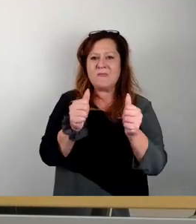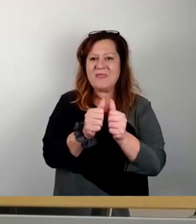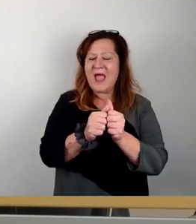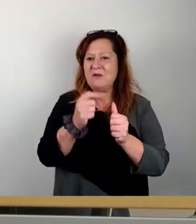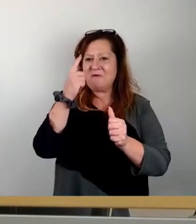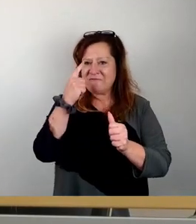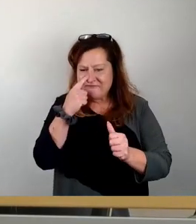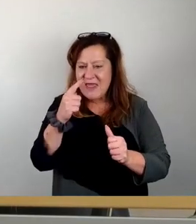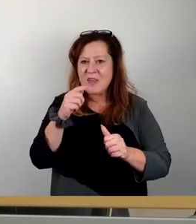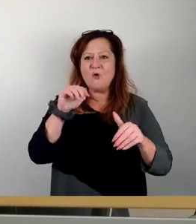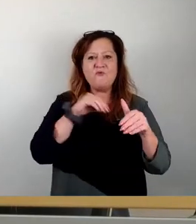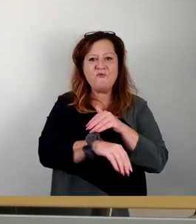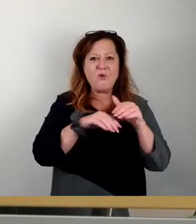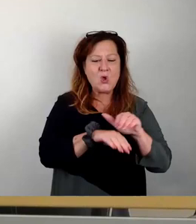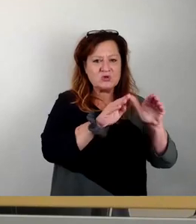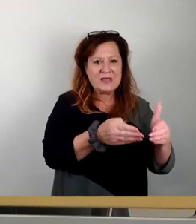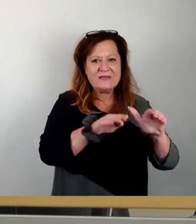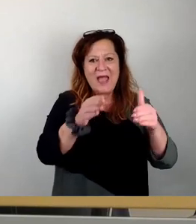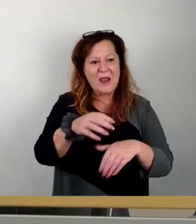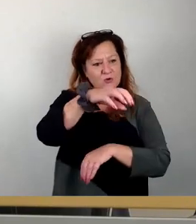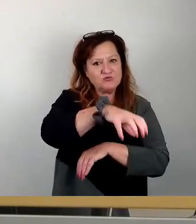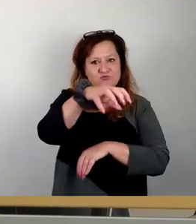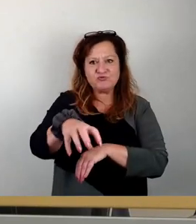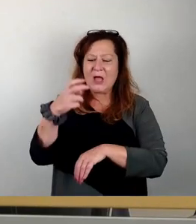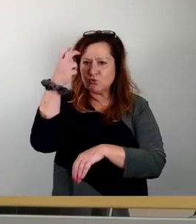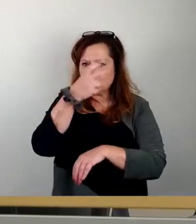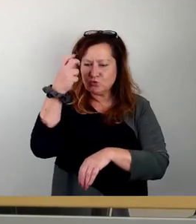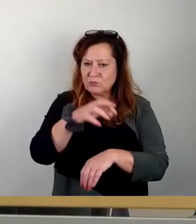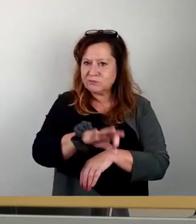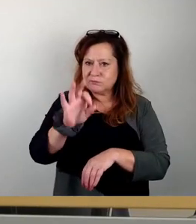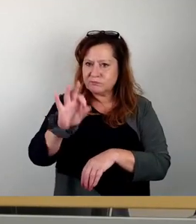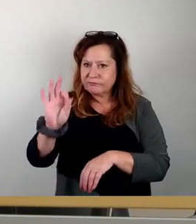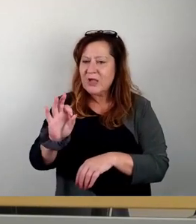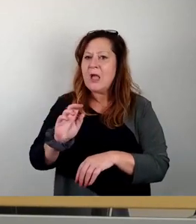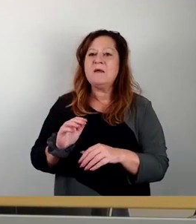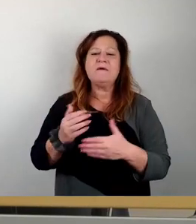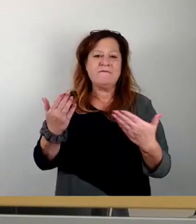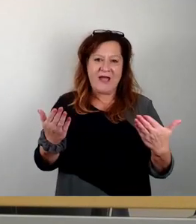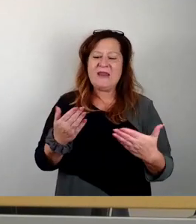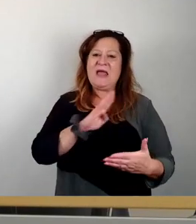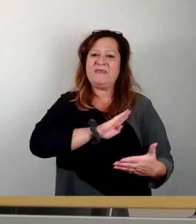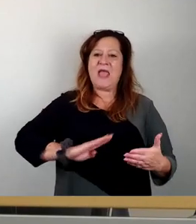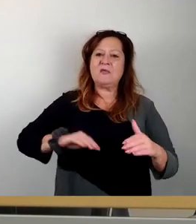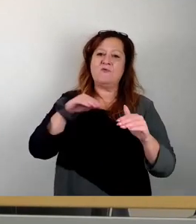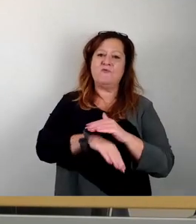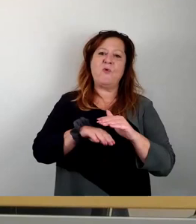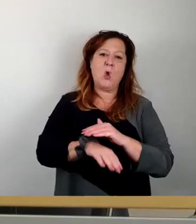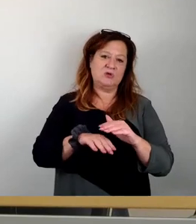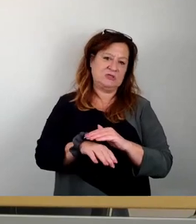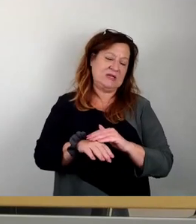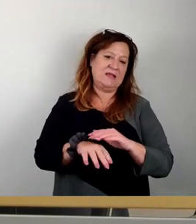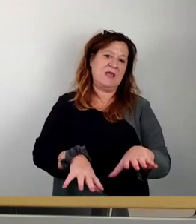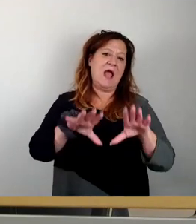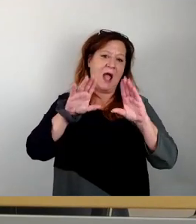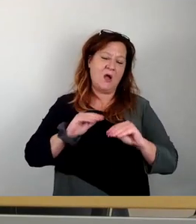von Asylbewerbern und Ausländern nach sächsischem Flüchtlingsaufnahmegesetz, Einreicher, Fraktion, Freie Wähler,